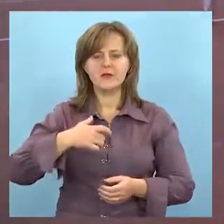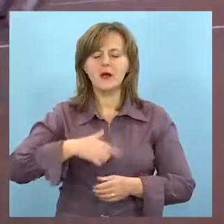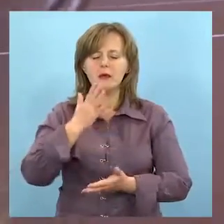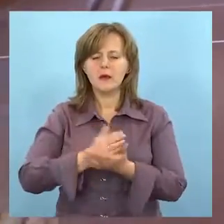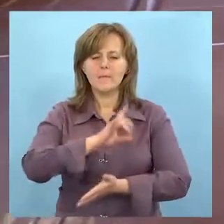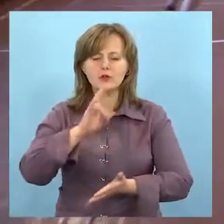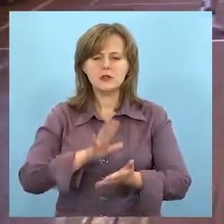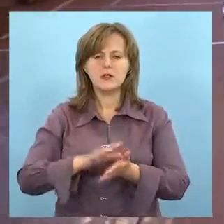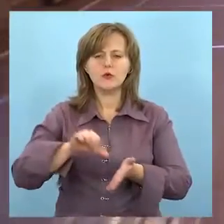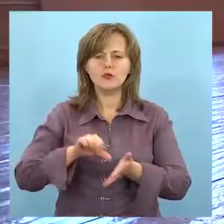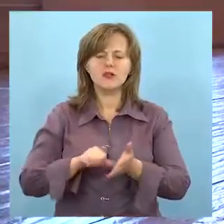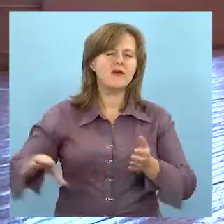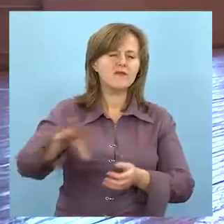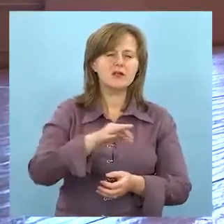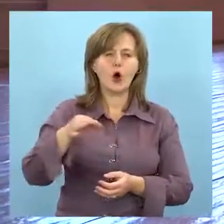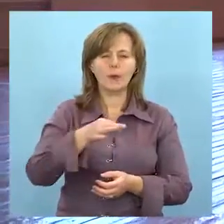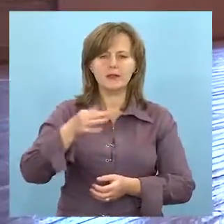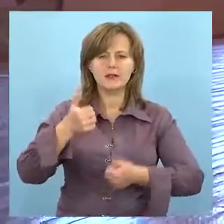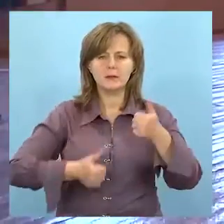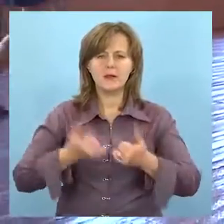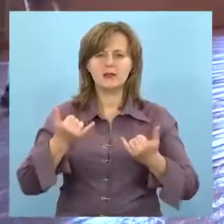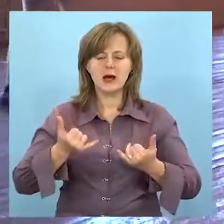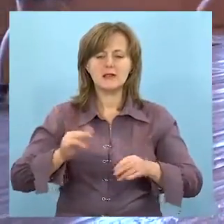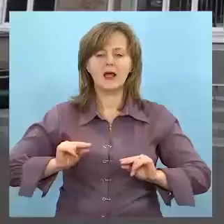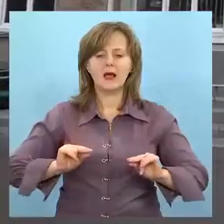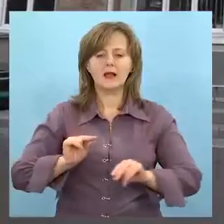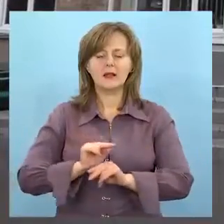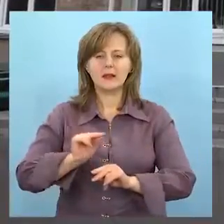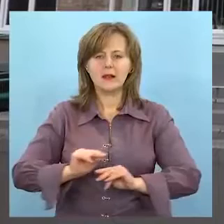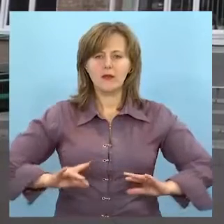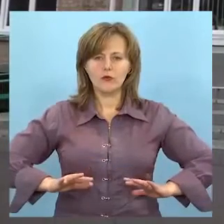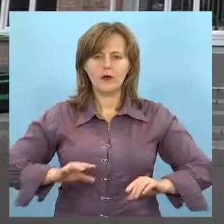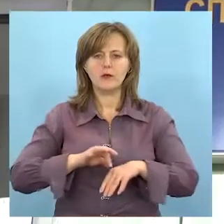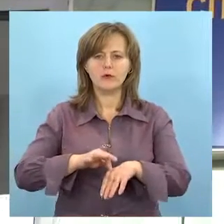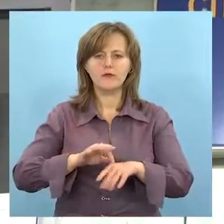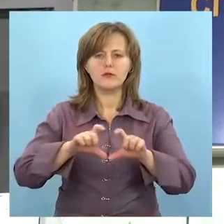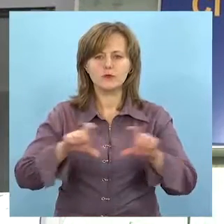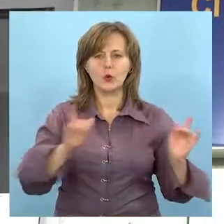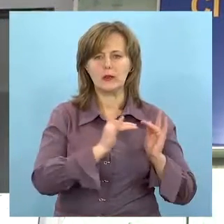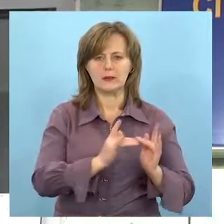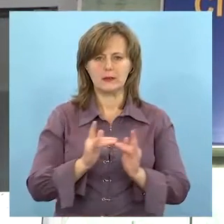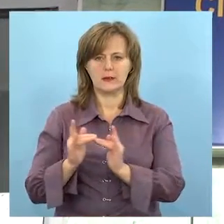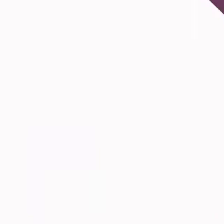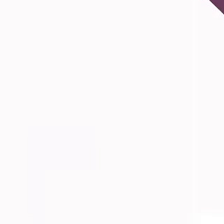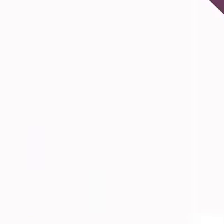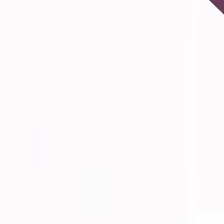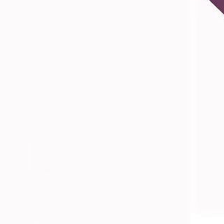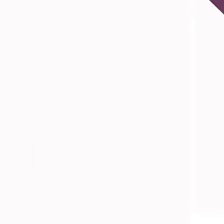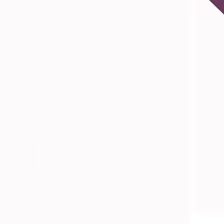учасником усіх обласних змагань. Зараз тренування проходять у школі-інтернаті для дітей з вадами слуху.